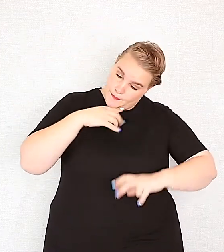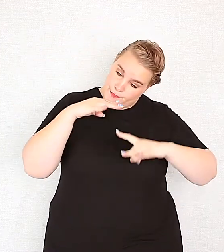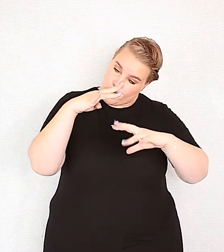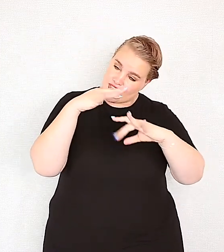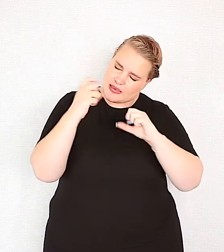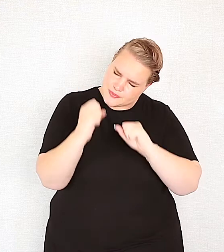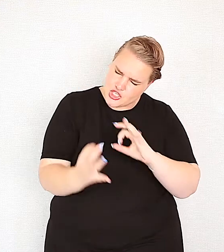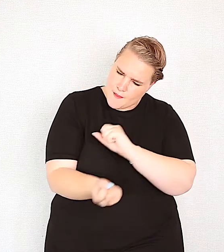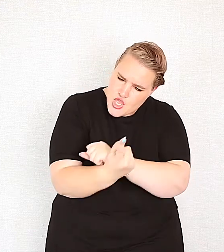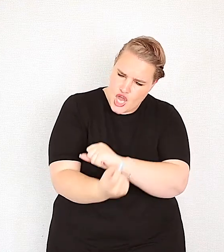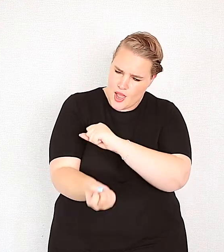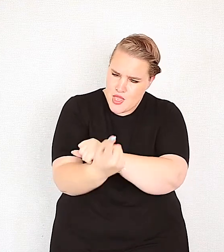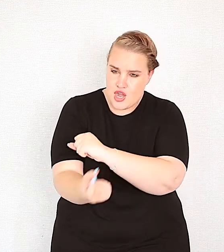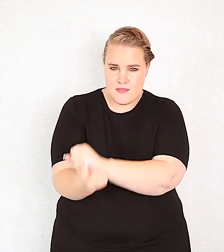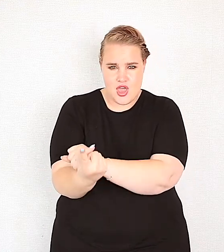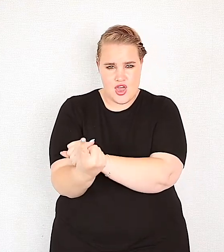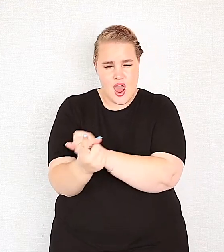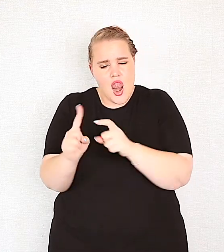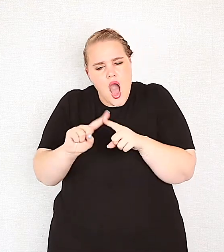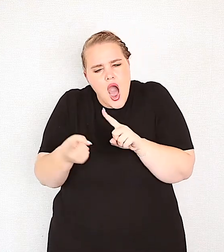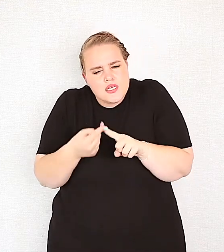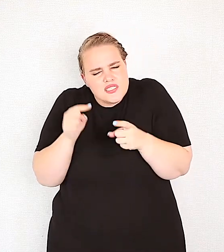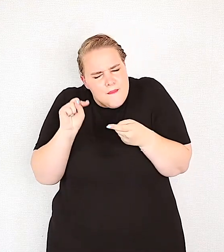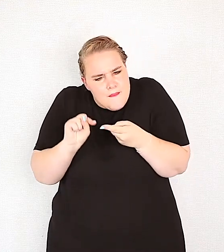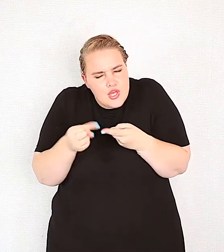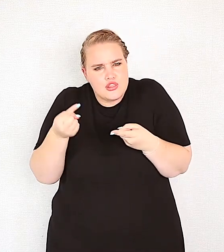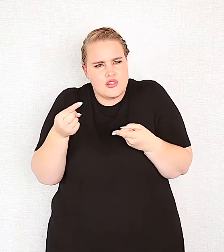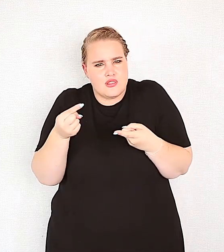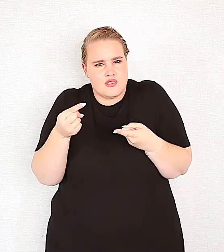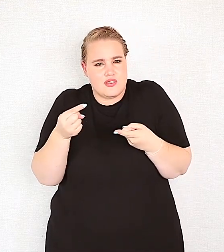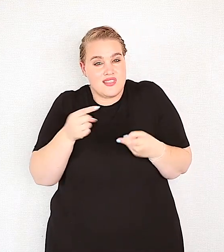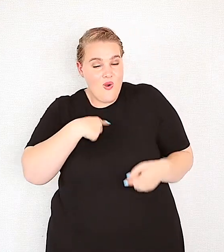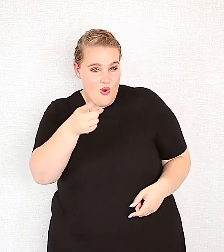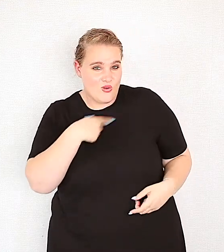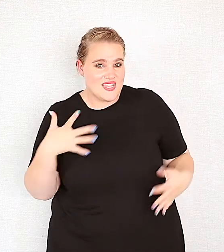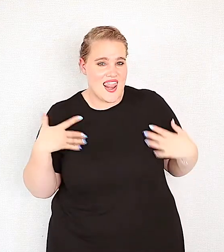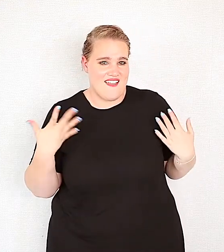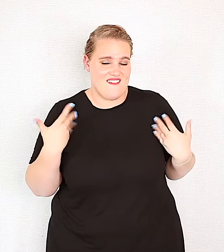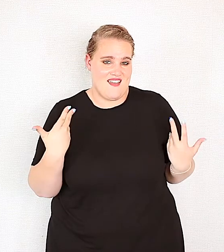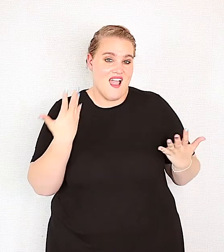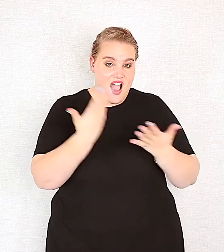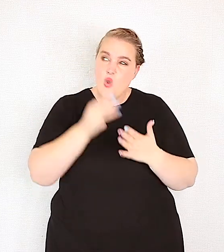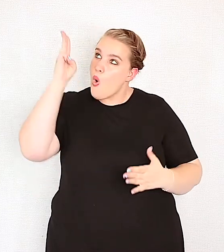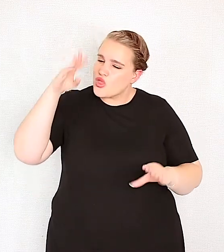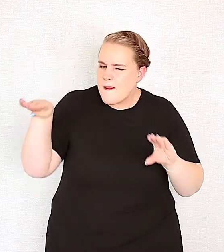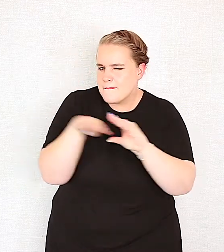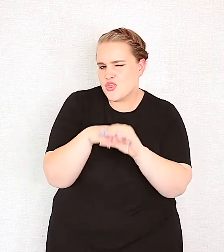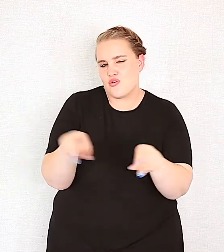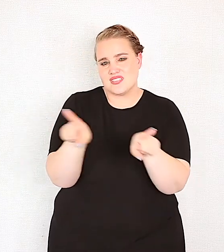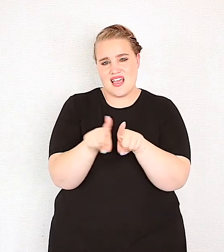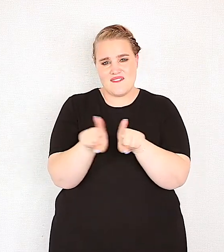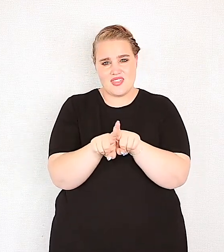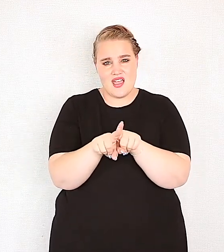het gebeur, woord vir woord, detail vir detail, tot op die laaste punt, veel te meer in jou lewe, sal ek ek betrokke wees nie.